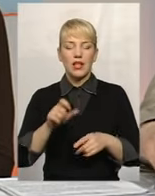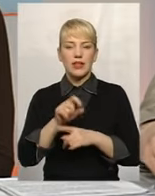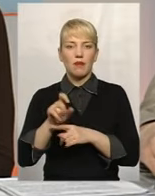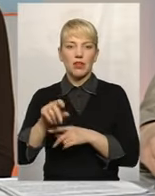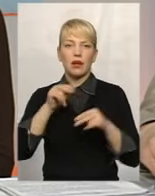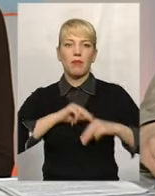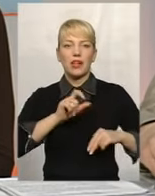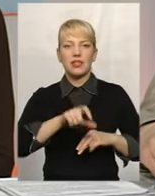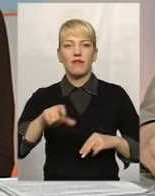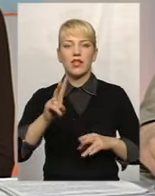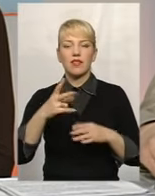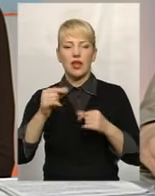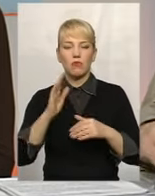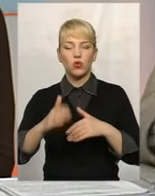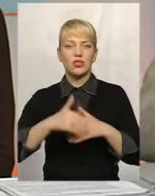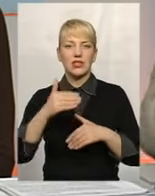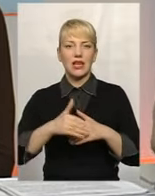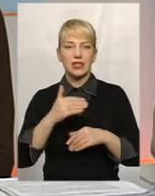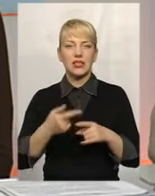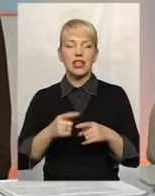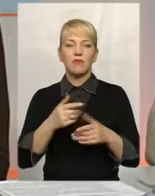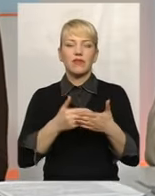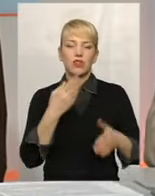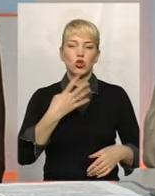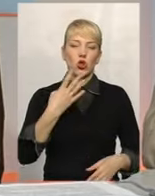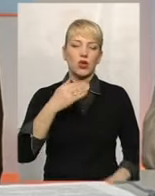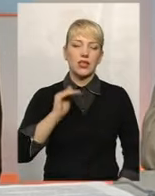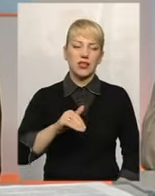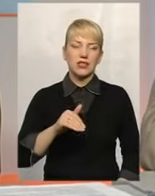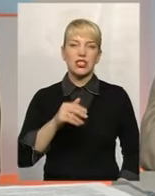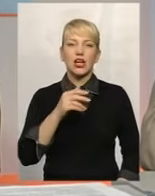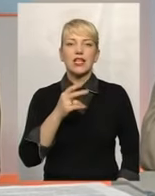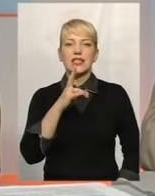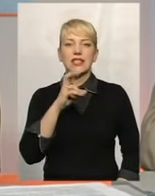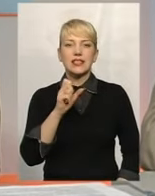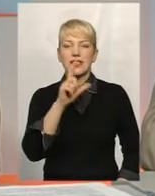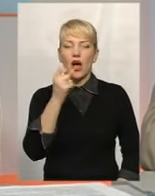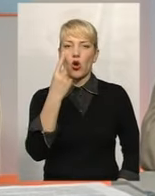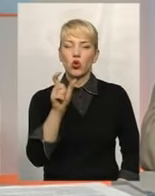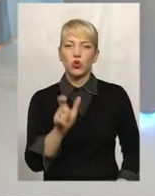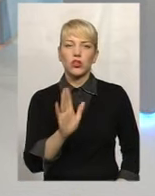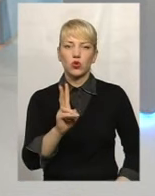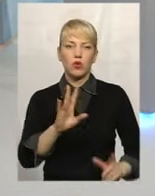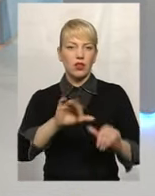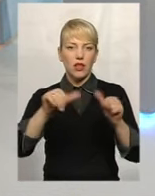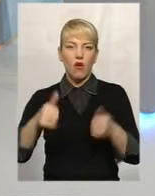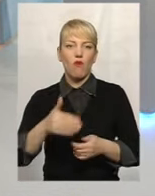санкції, які ми вже говорили, там, від 40 тисяч за одного неоформленого працівника. Можливо,